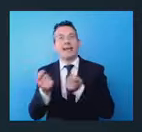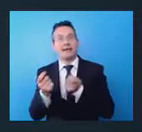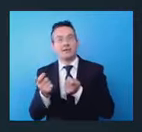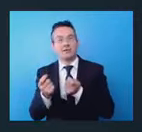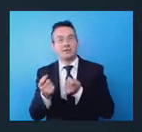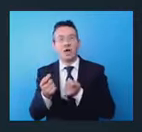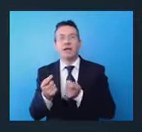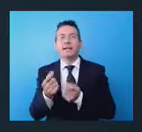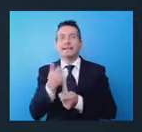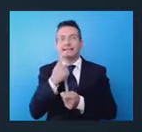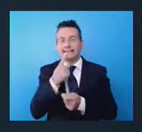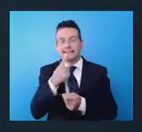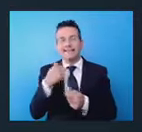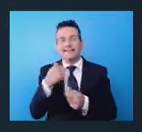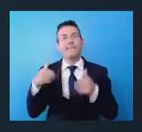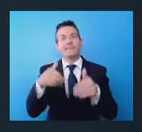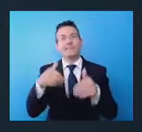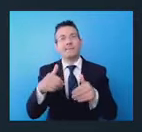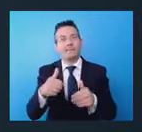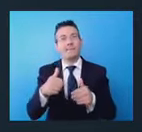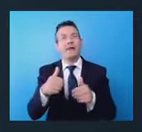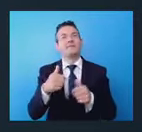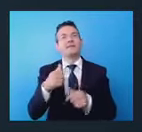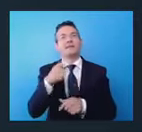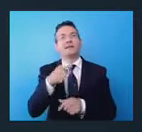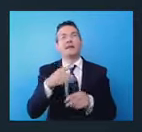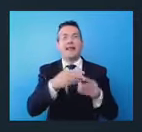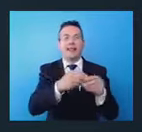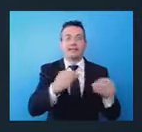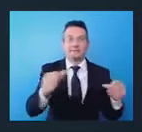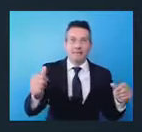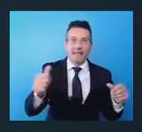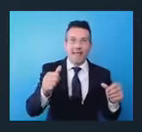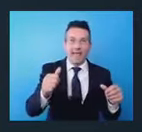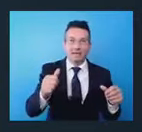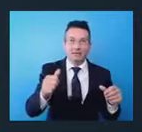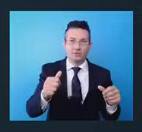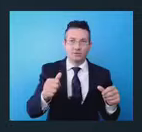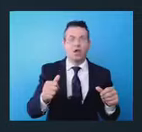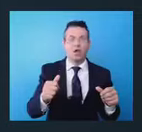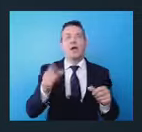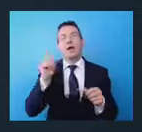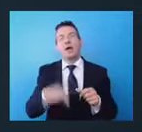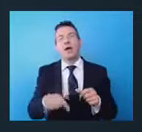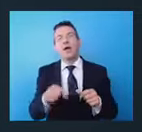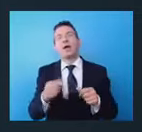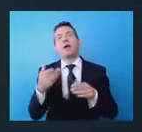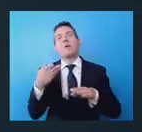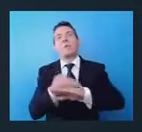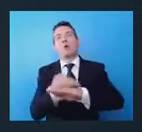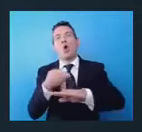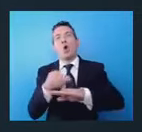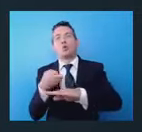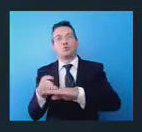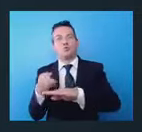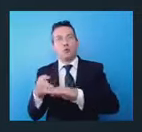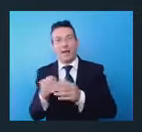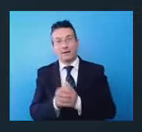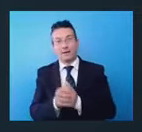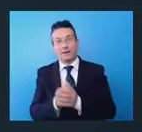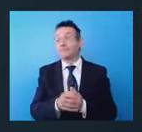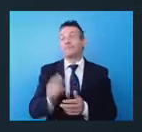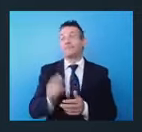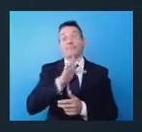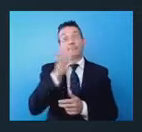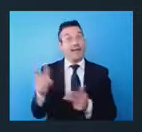in prima linea e nelle spiagge e nelle strutture portuali. l'altra parte dove secondo